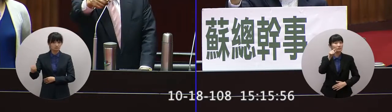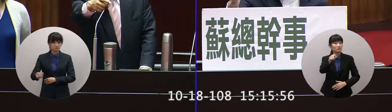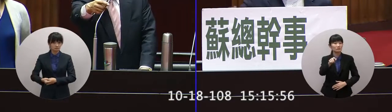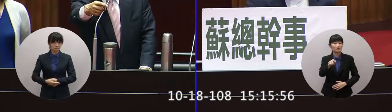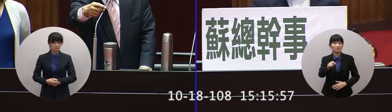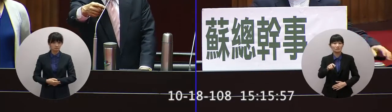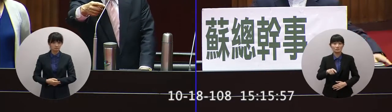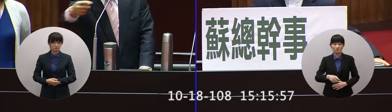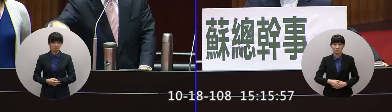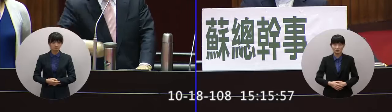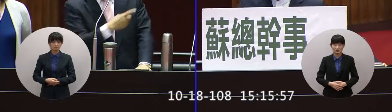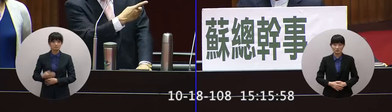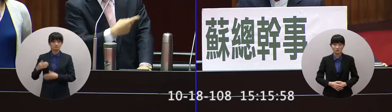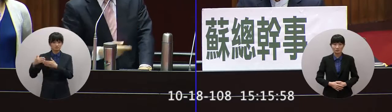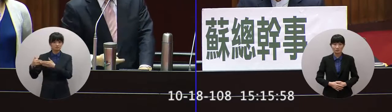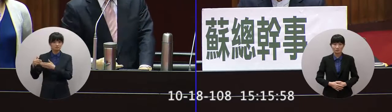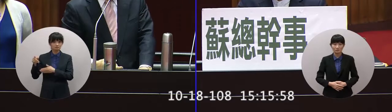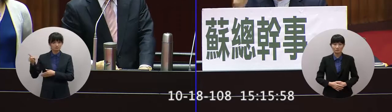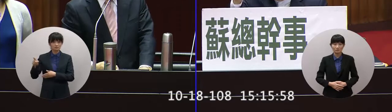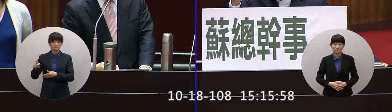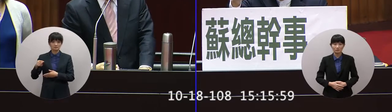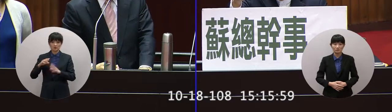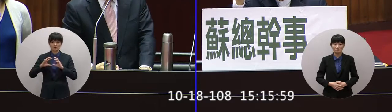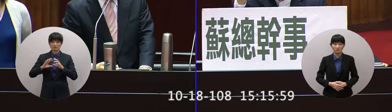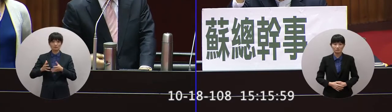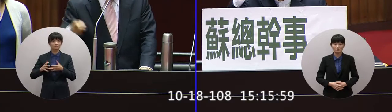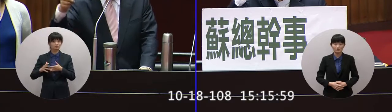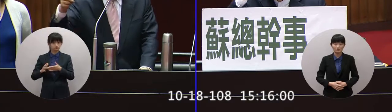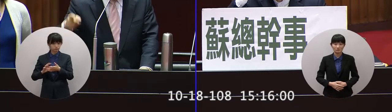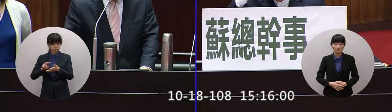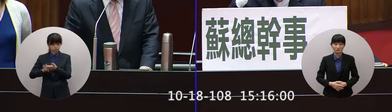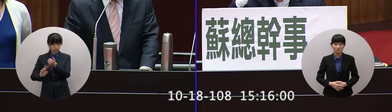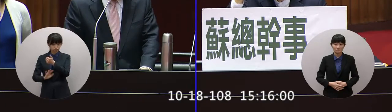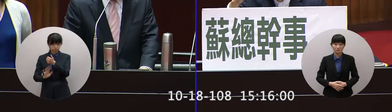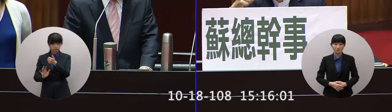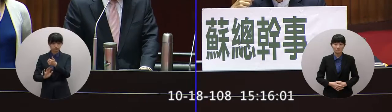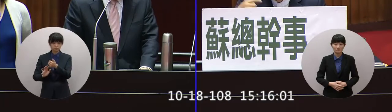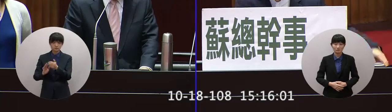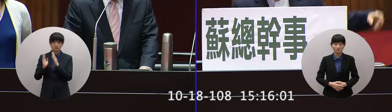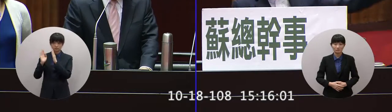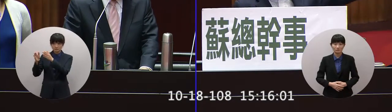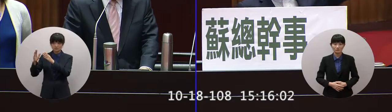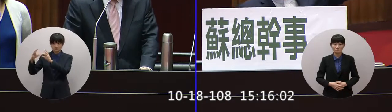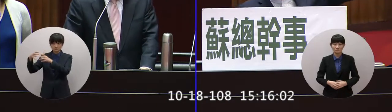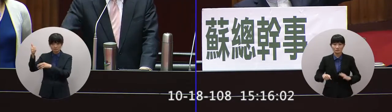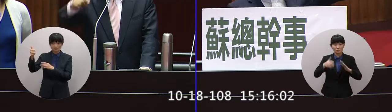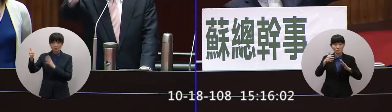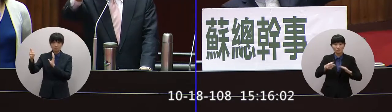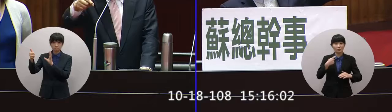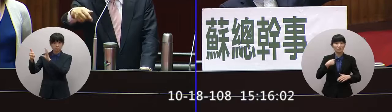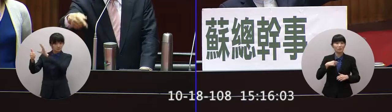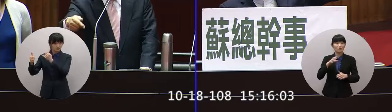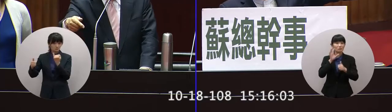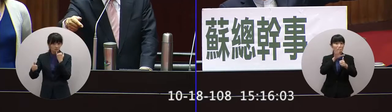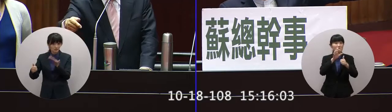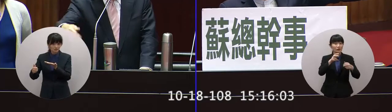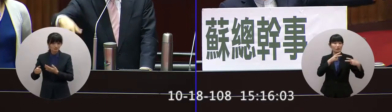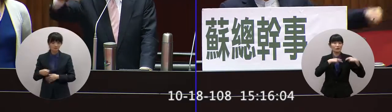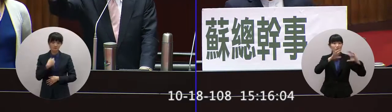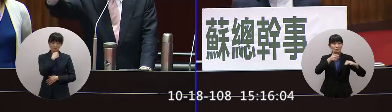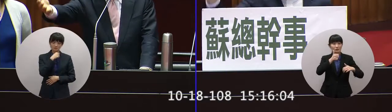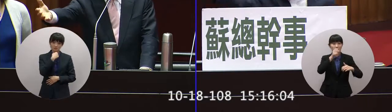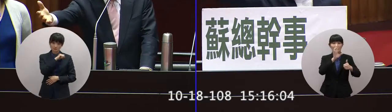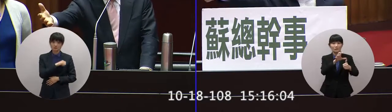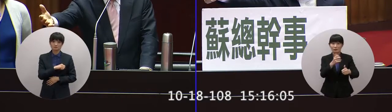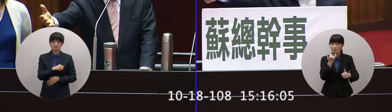有國衛議員可以指責習近平這樣問嗎可以指責李克強這樣問嗎我們也不能指責蔡英台灣的國衛議